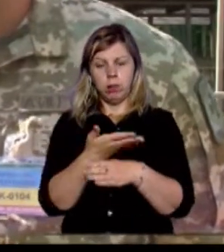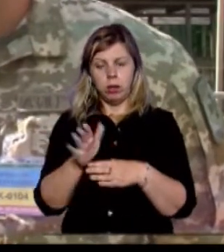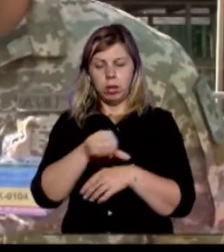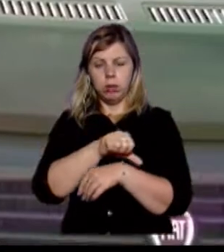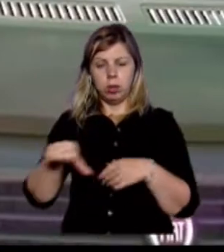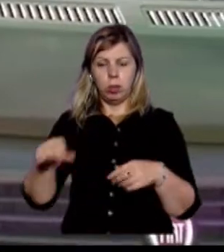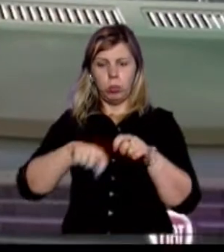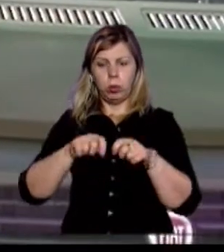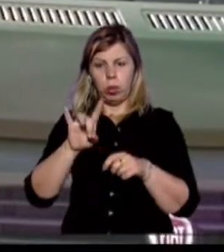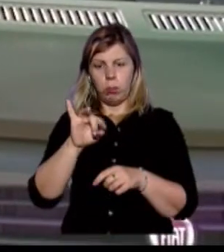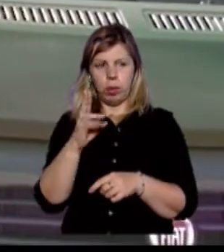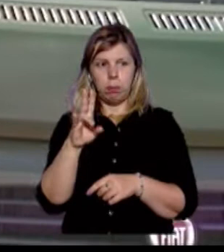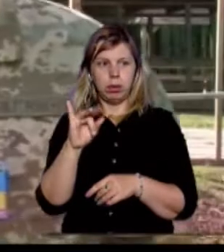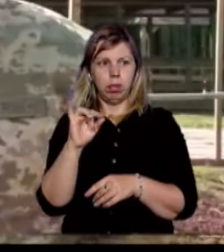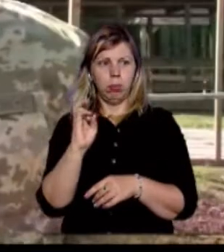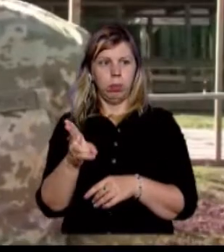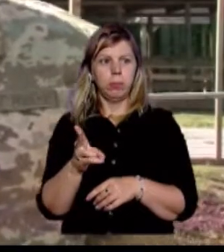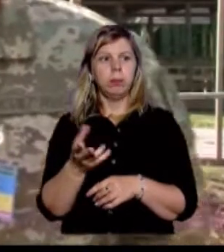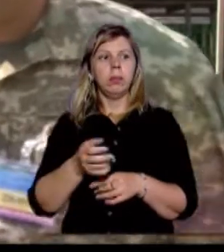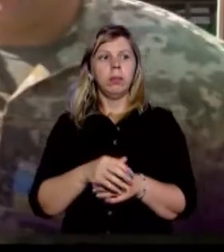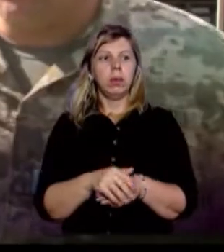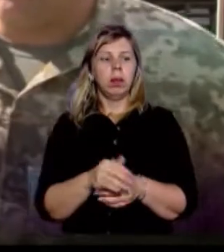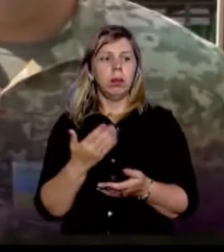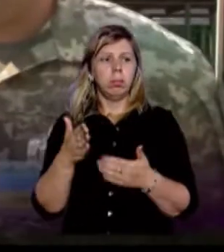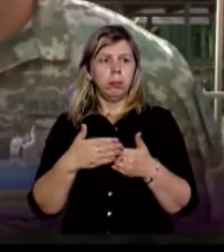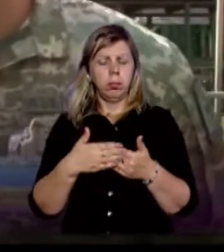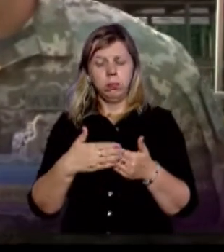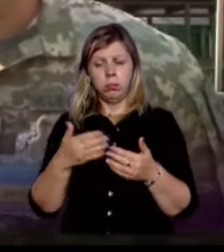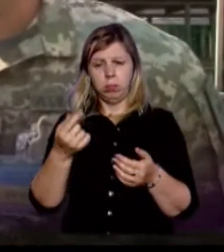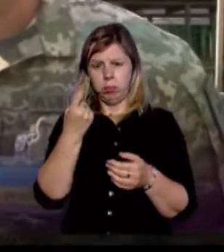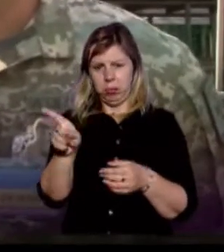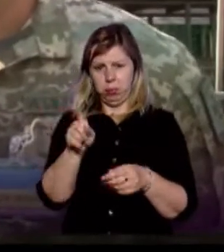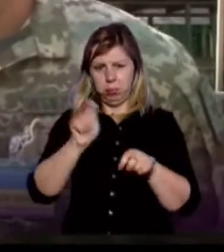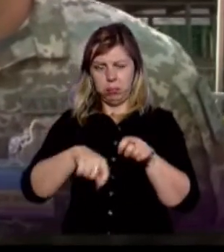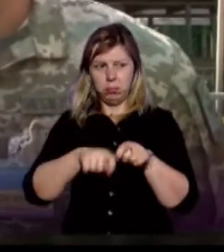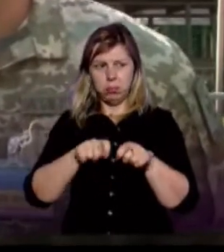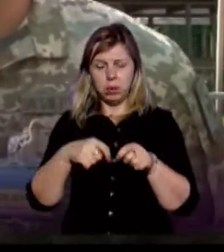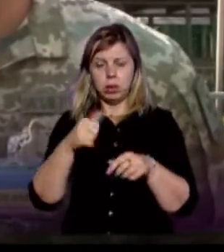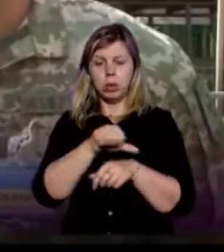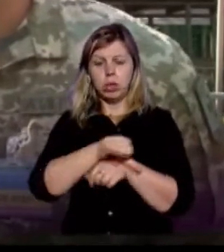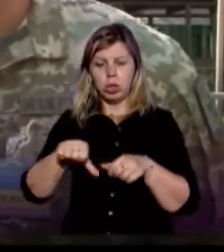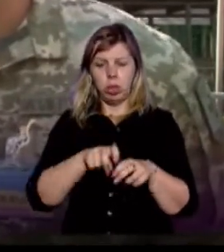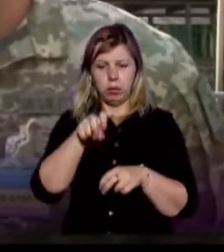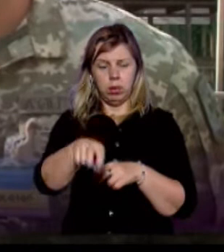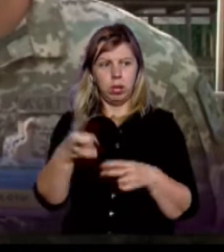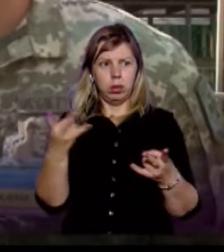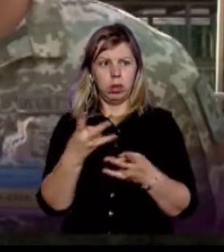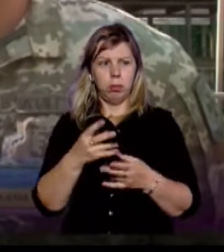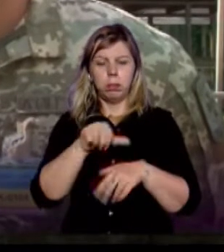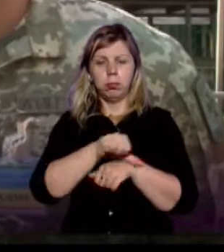прикордонного контролю Роман Марценюк. Процедура триває близько однієї хвилини. Для перетону державного кордону потрібен